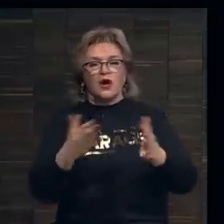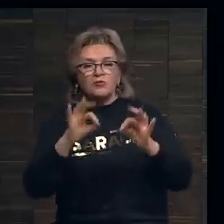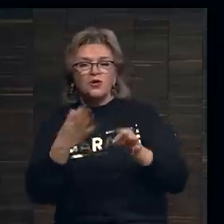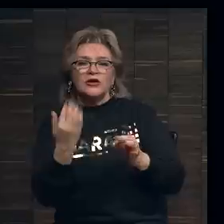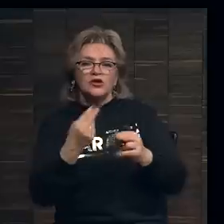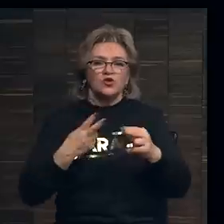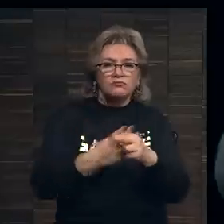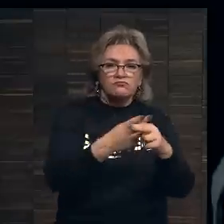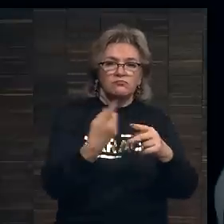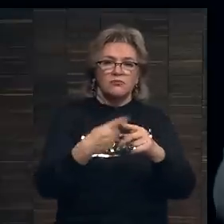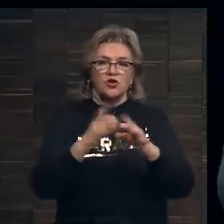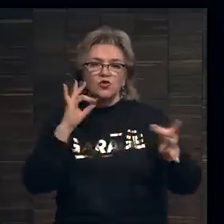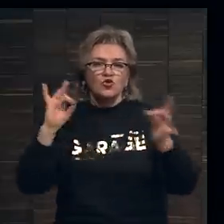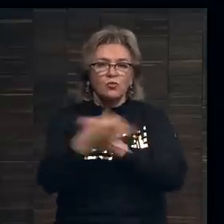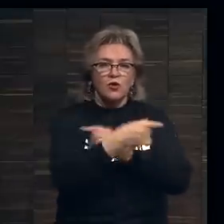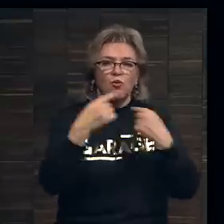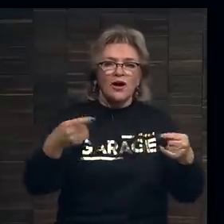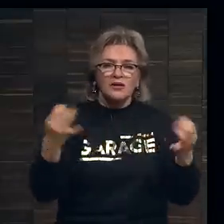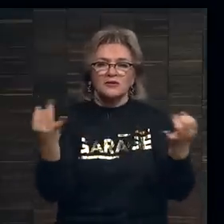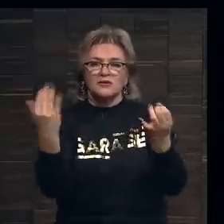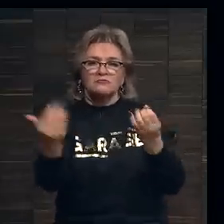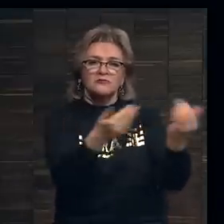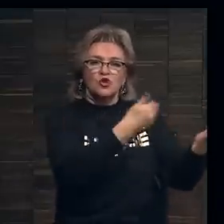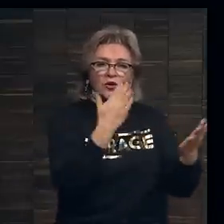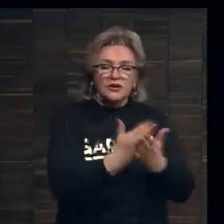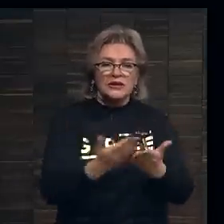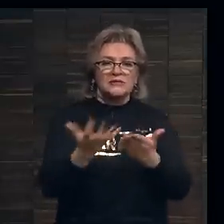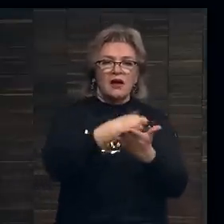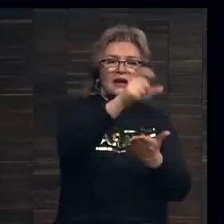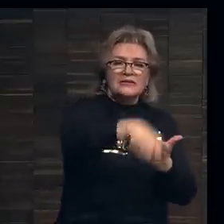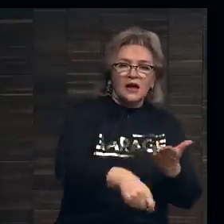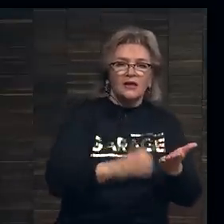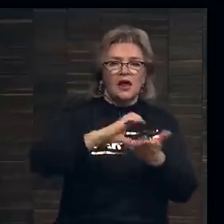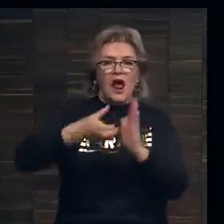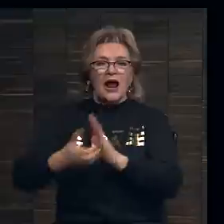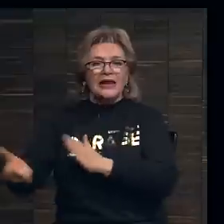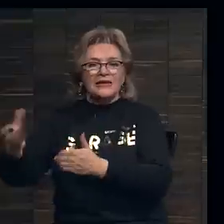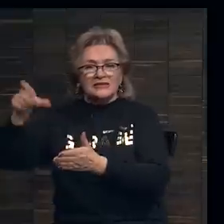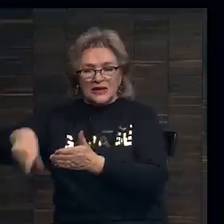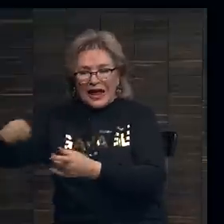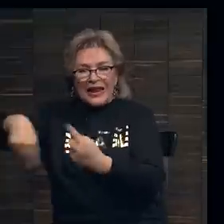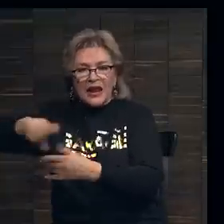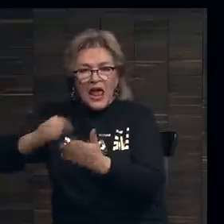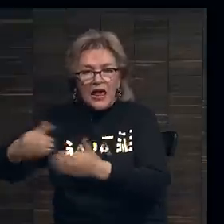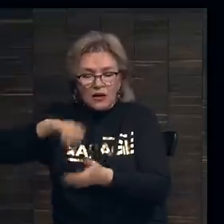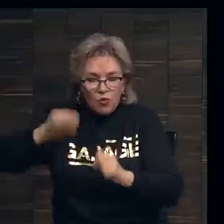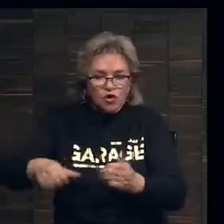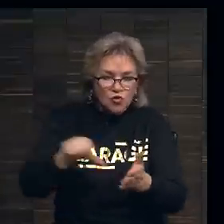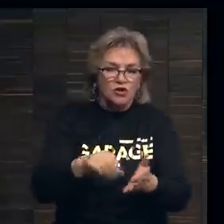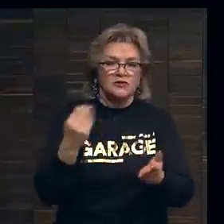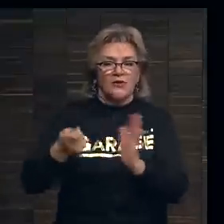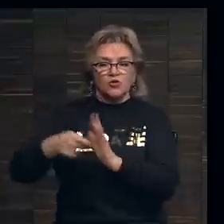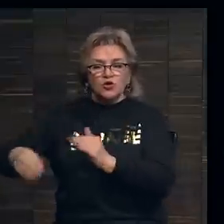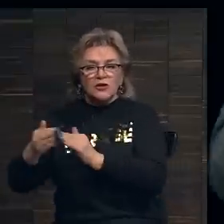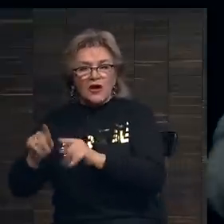образом еще предотвращать эту шумиху разной заинтересованной стороны, и коллекционеры, и галереи могут участвовать в этом. И аукционные